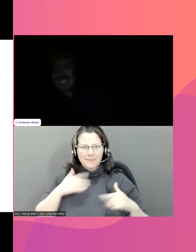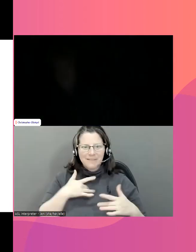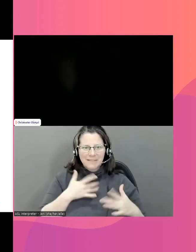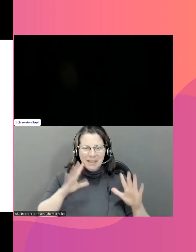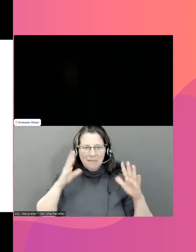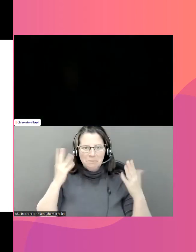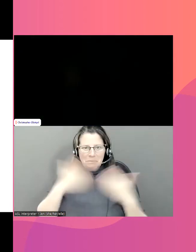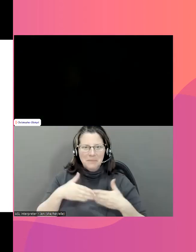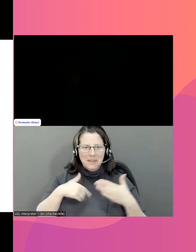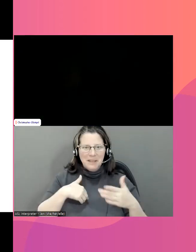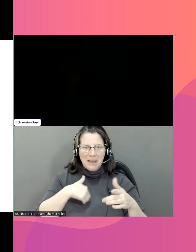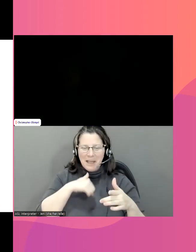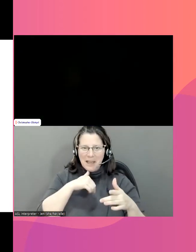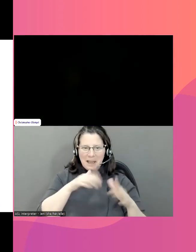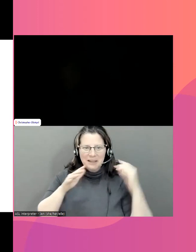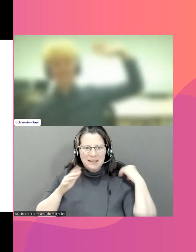Désolée.